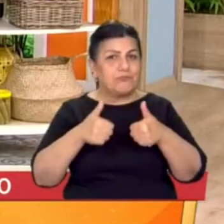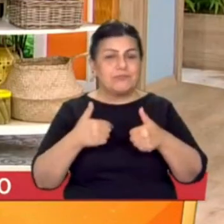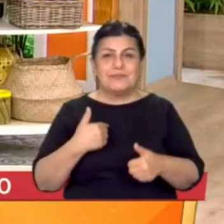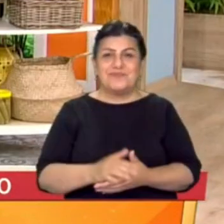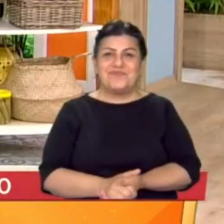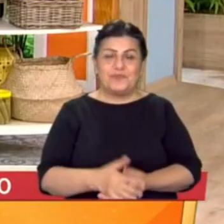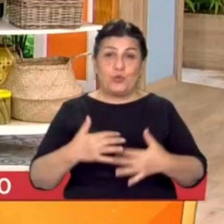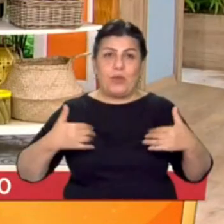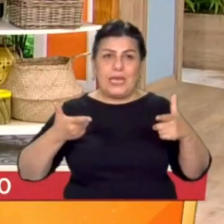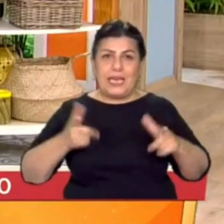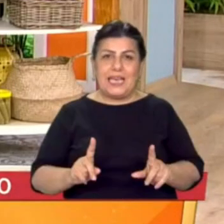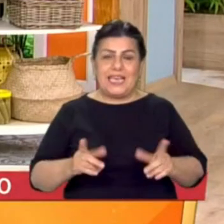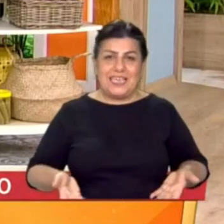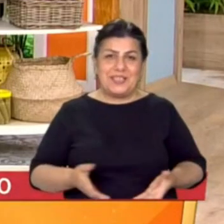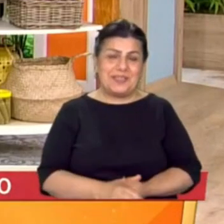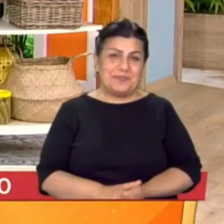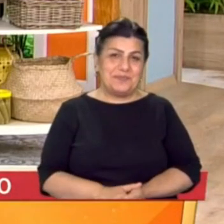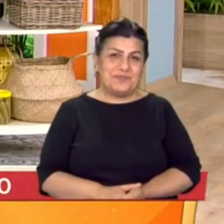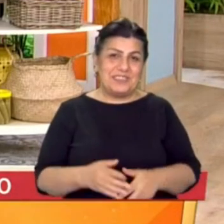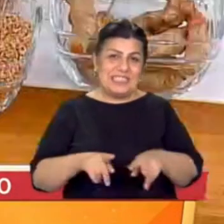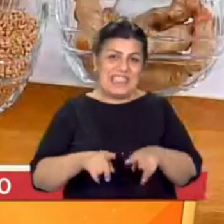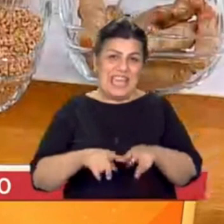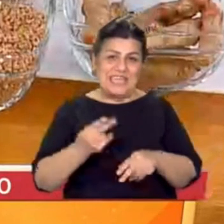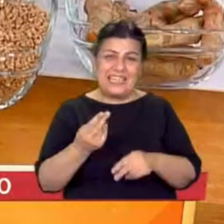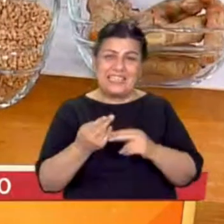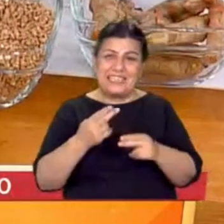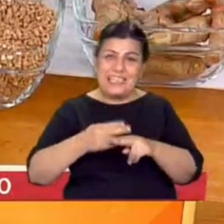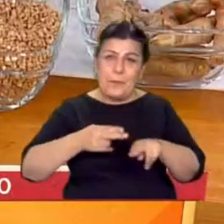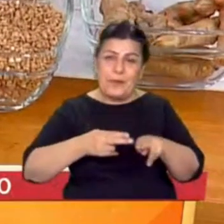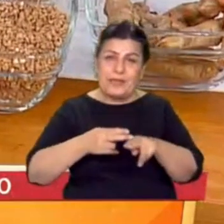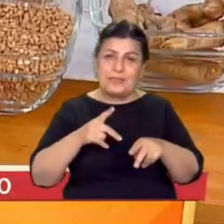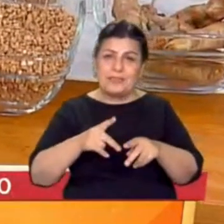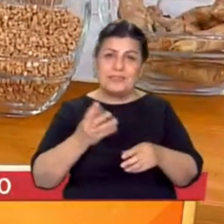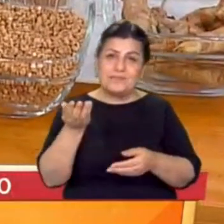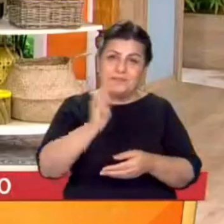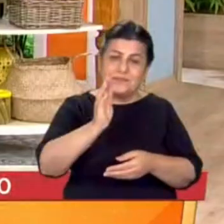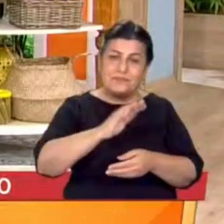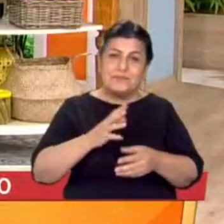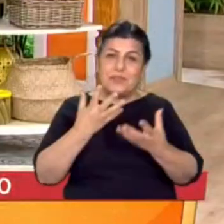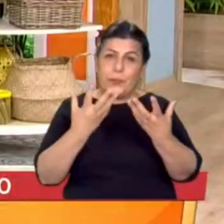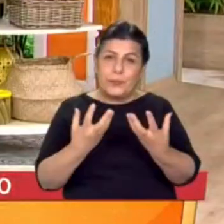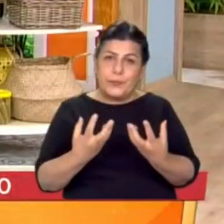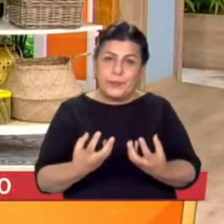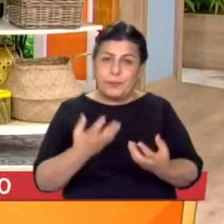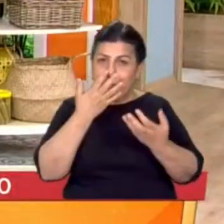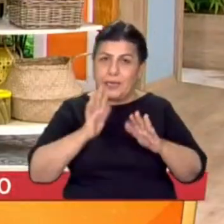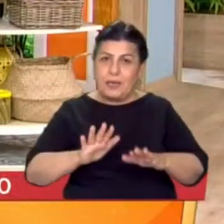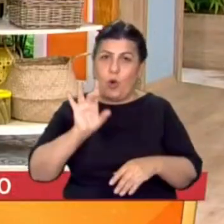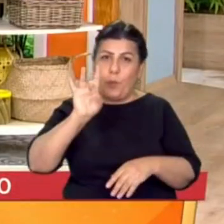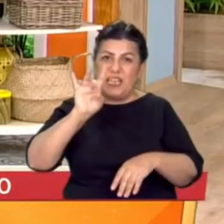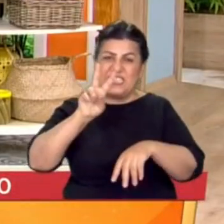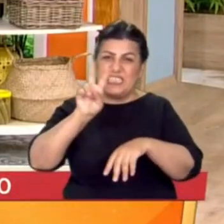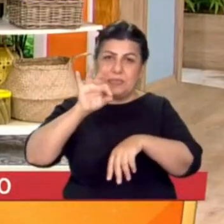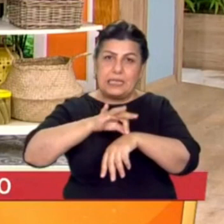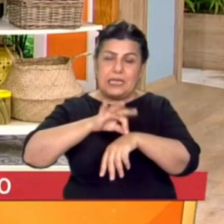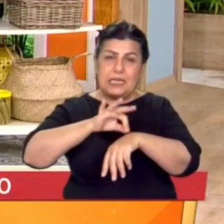Bu bir gerçek yani. Şimdi bir de nane yapraklarını da ilave edip bunu denlemeye bırakıyoruz. Ama 15-20